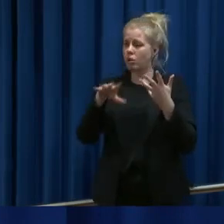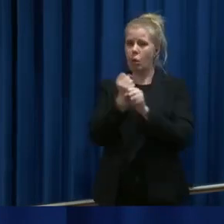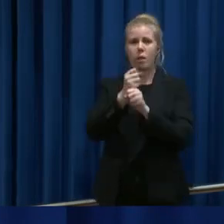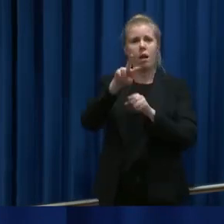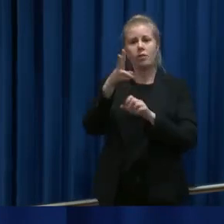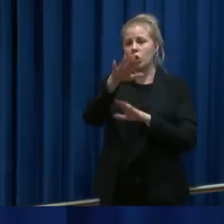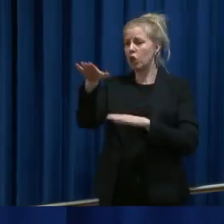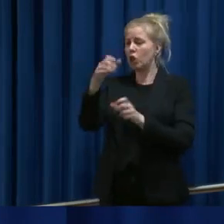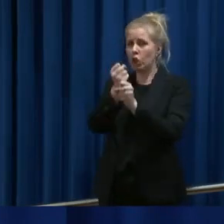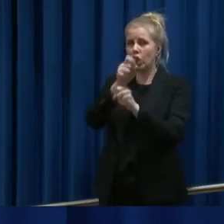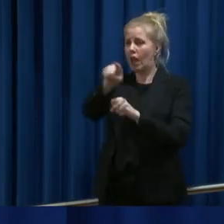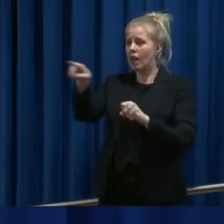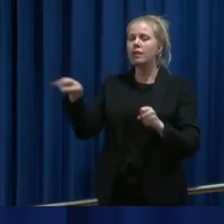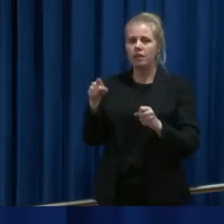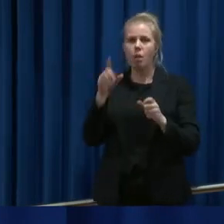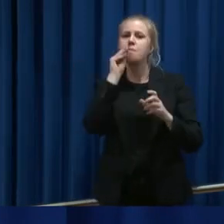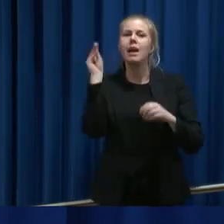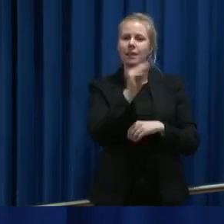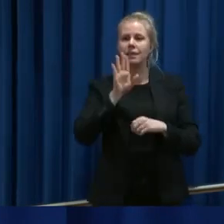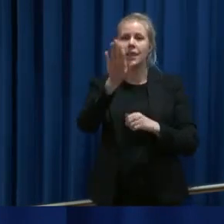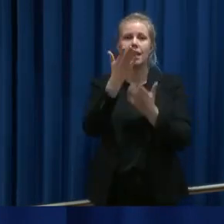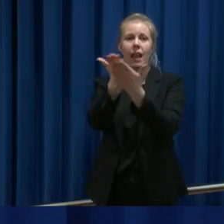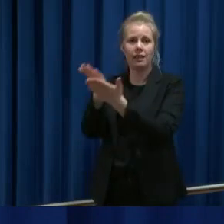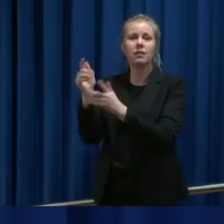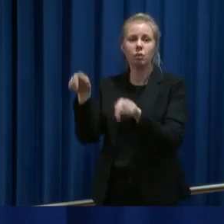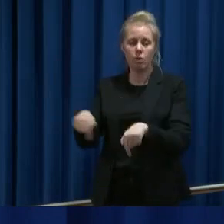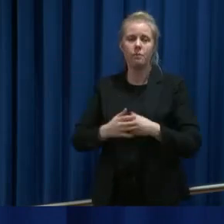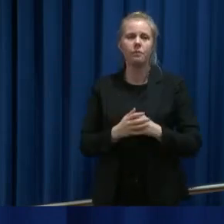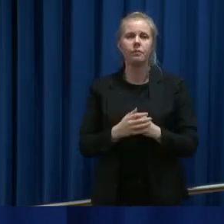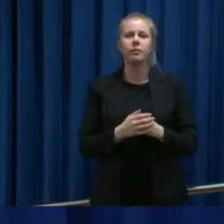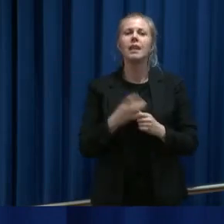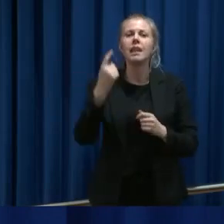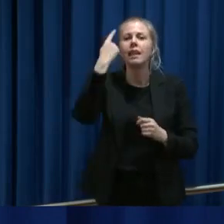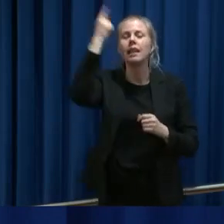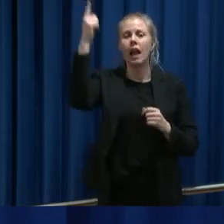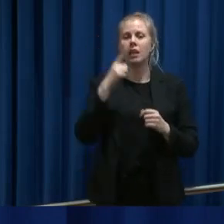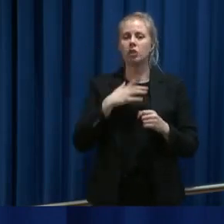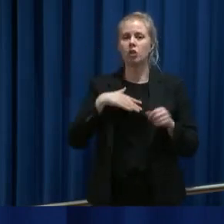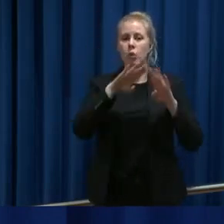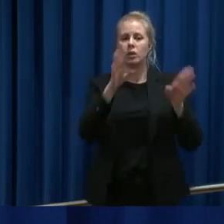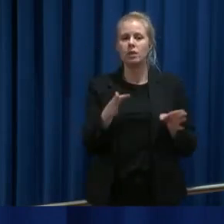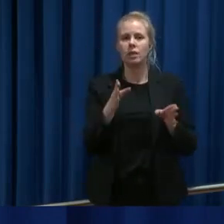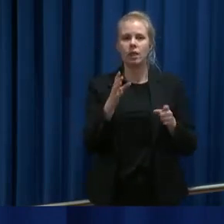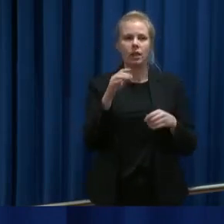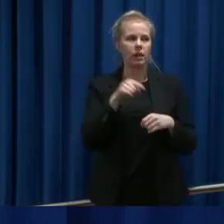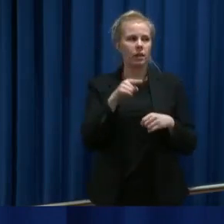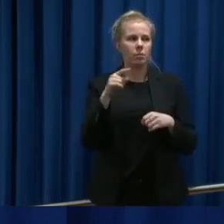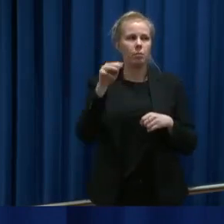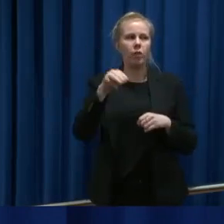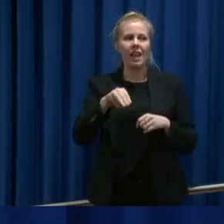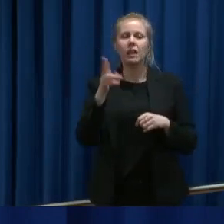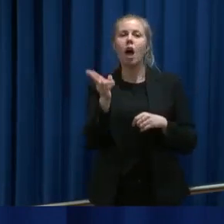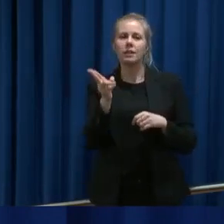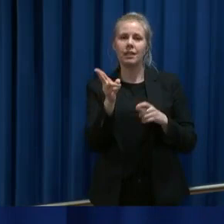har meldt seg til et tjeneste. I dag har det ideelle sykehuset Martina Hansens Hospital lånt ut